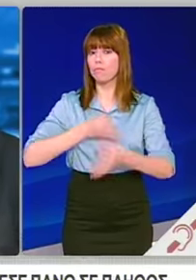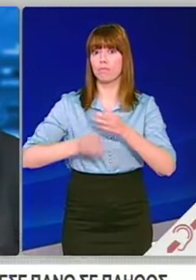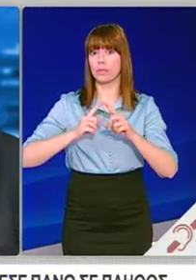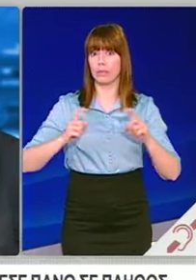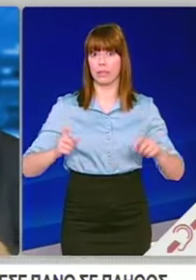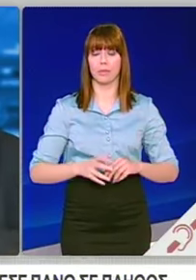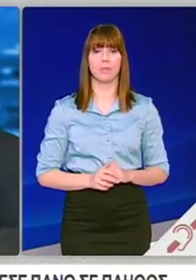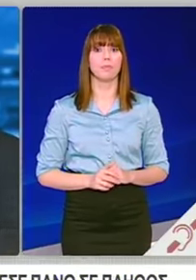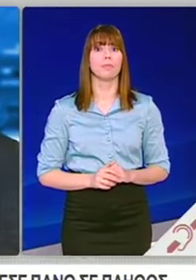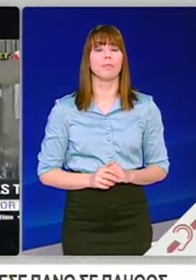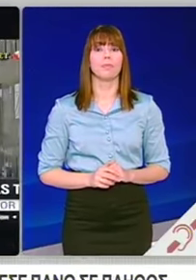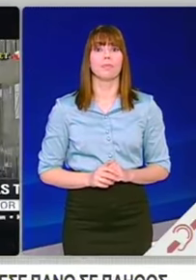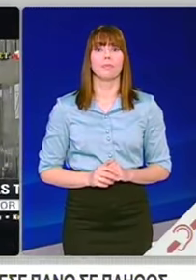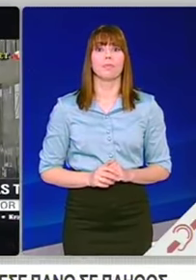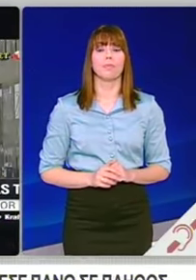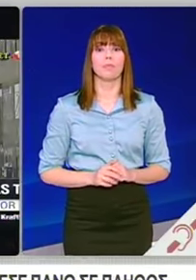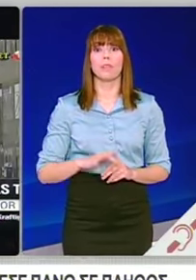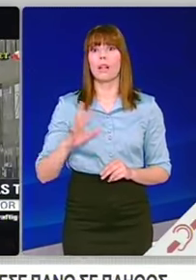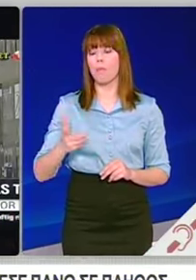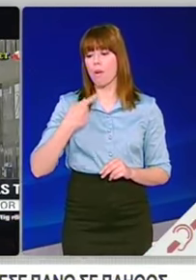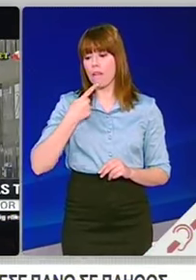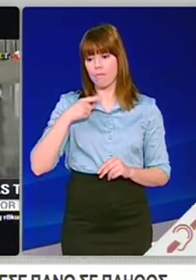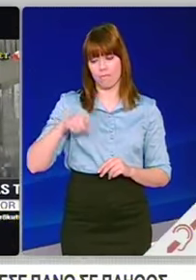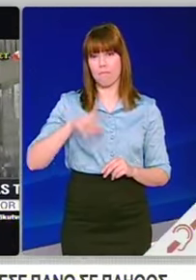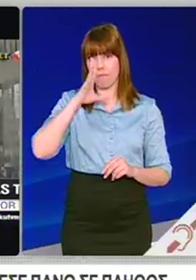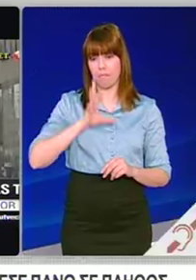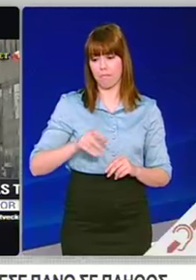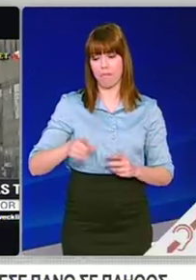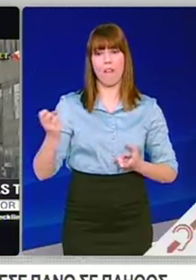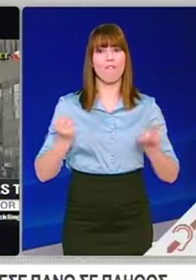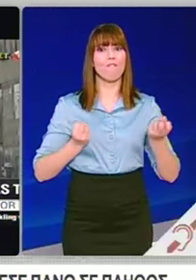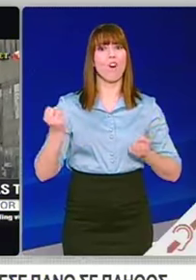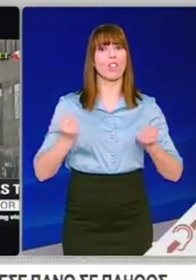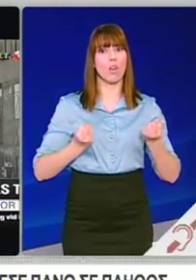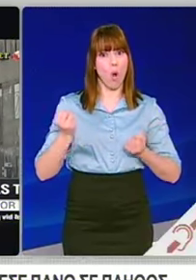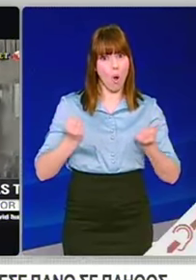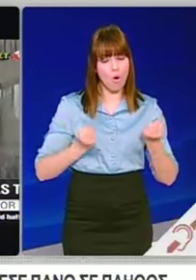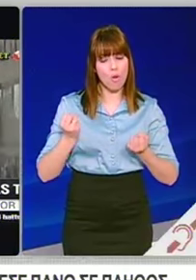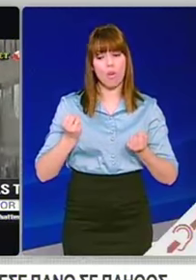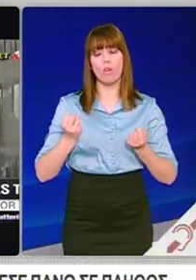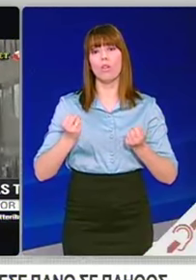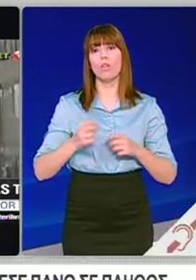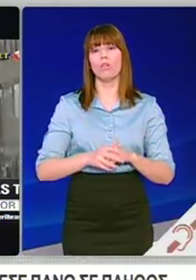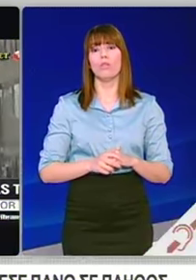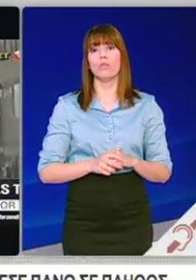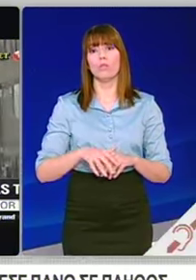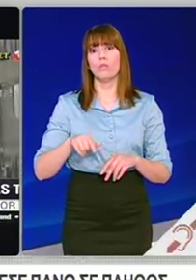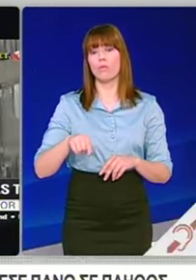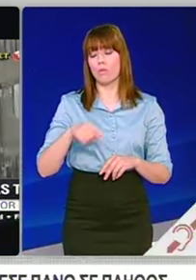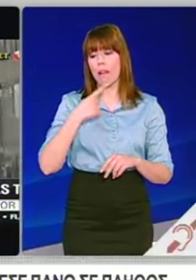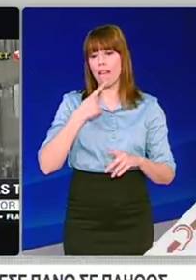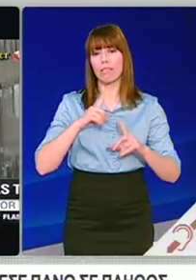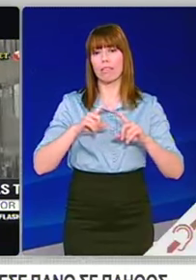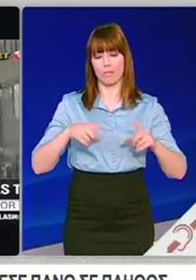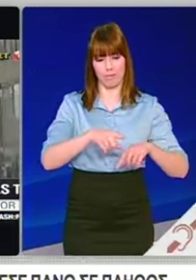Καλό απόγευμα, Βίκη. Η ενέργεια αυτή, το φορτηγό, έχει οδηγηθεί εναντίον του